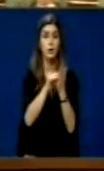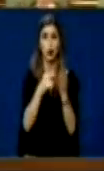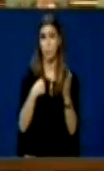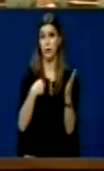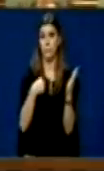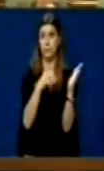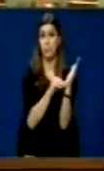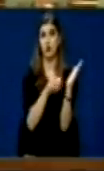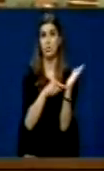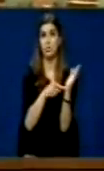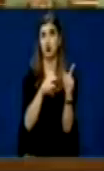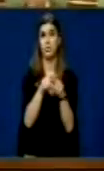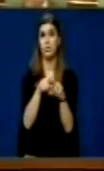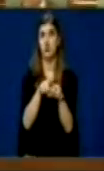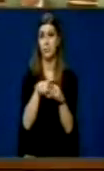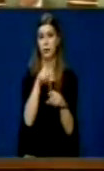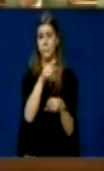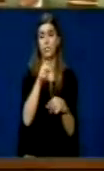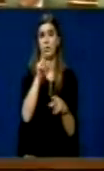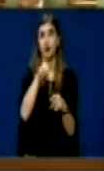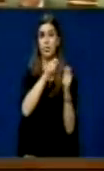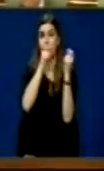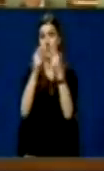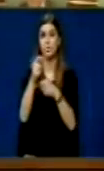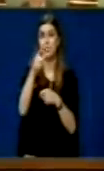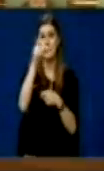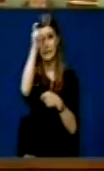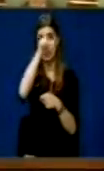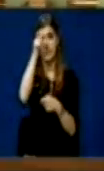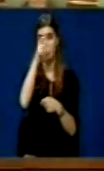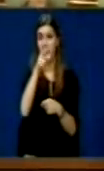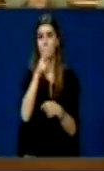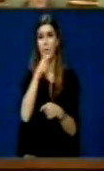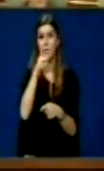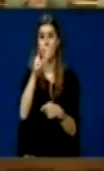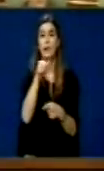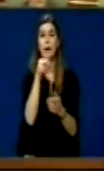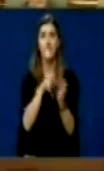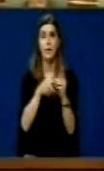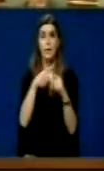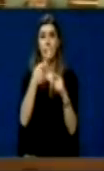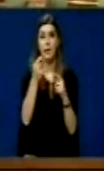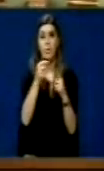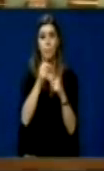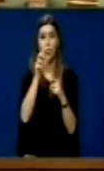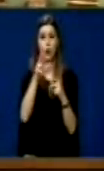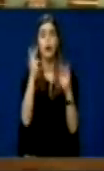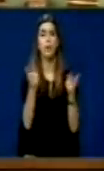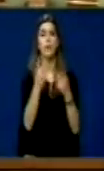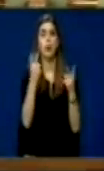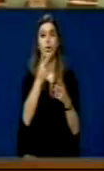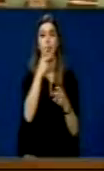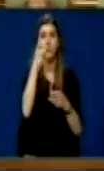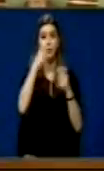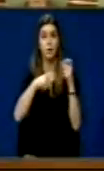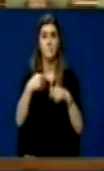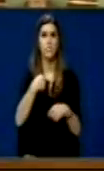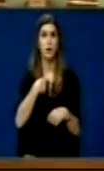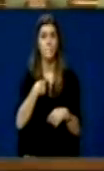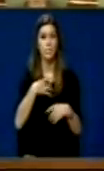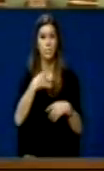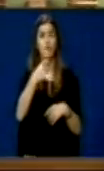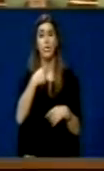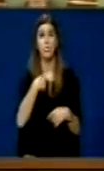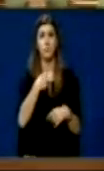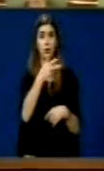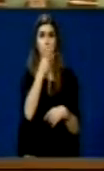unë që Serbija ka dërguar në njerës të kërkuar, dhe kur nuk doja që Serbija të ma